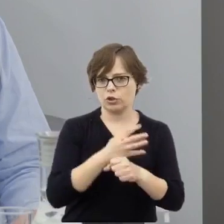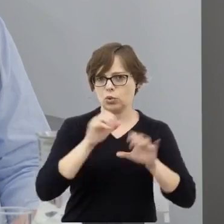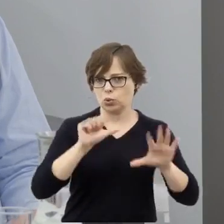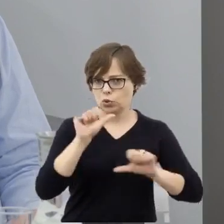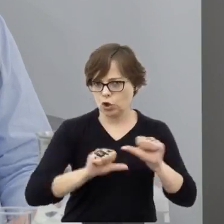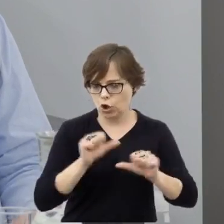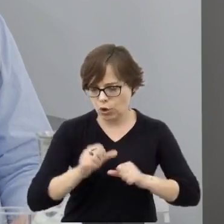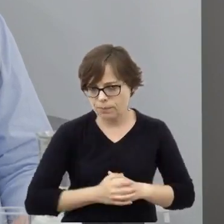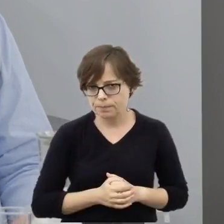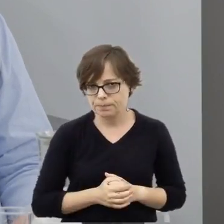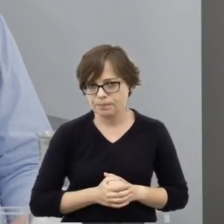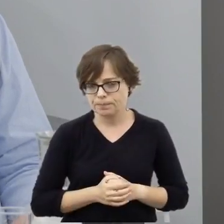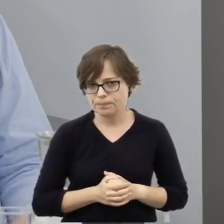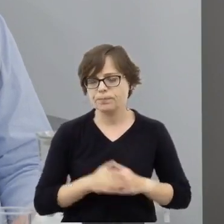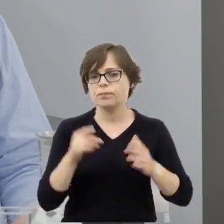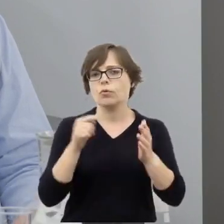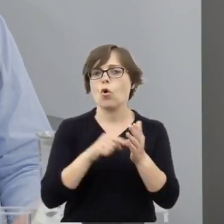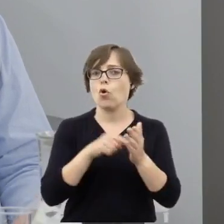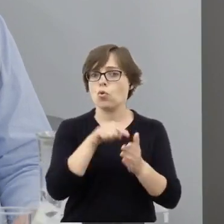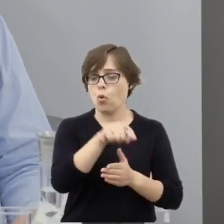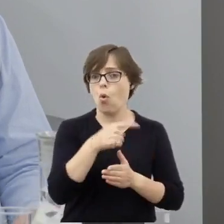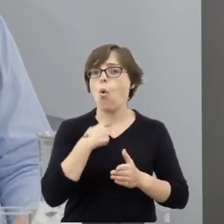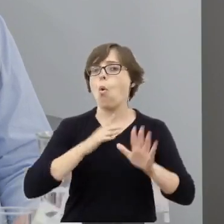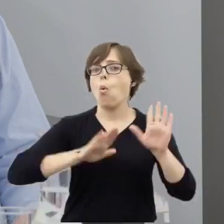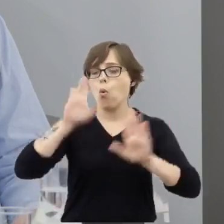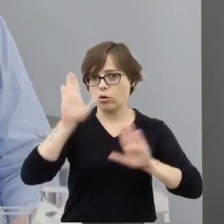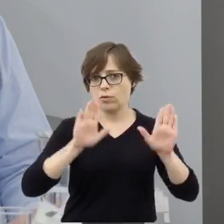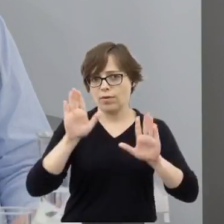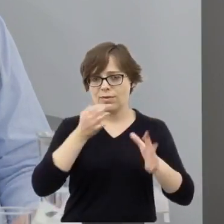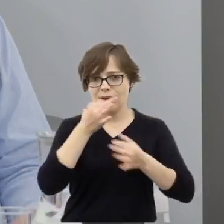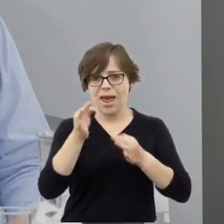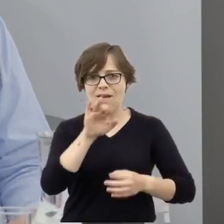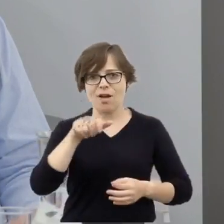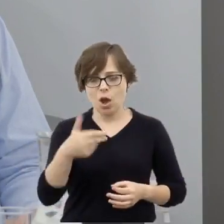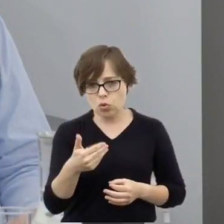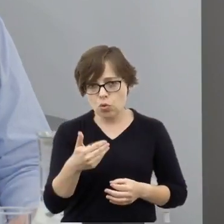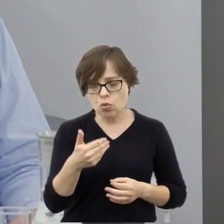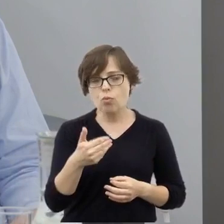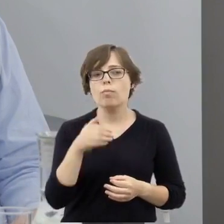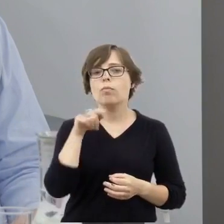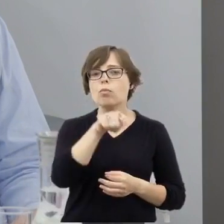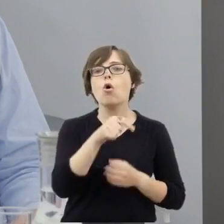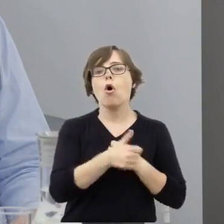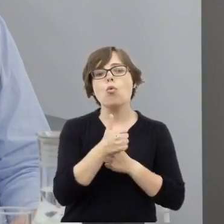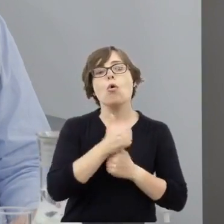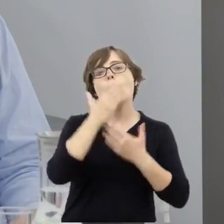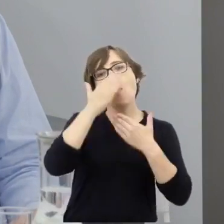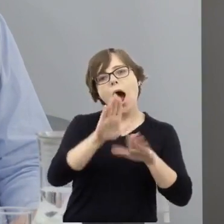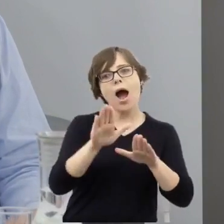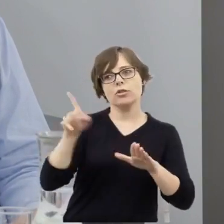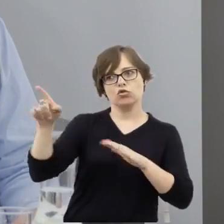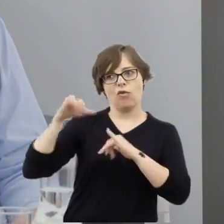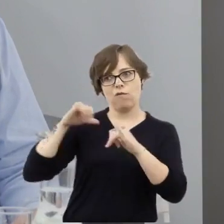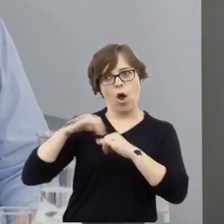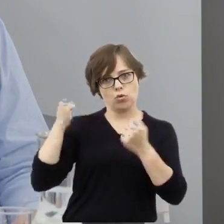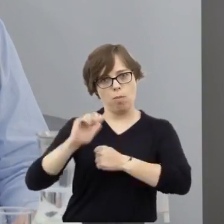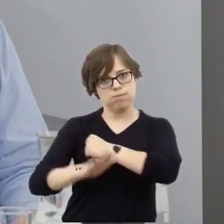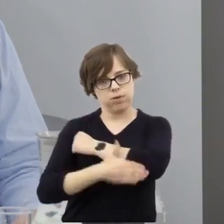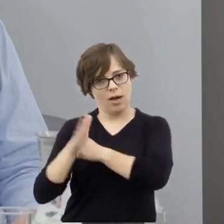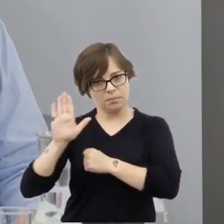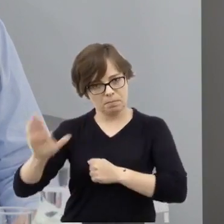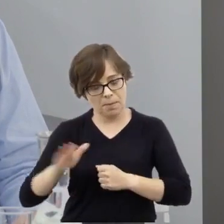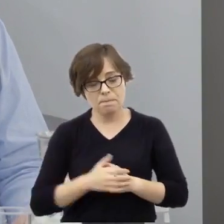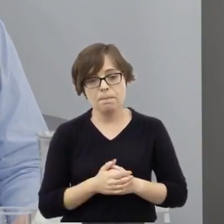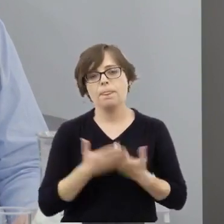które to głosowanie referendum miało pokazać skalę poparcia dla władz. Wiemy, że oczywiście